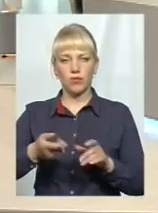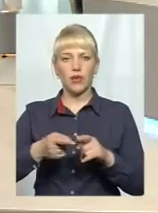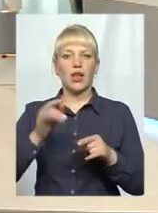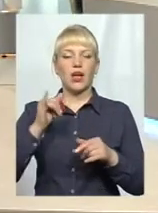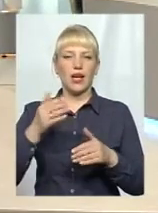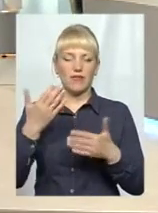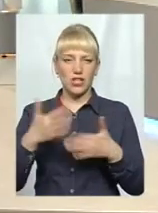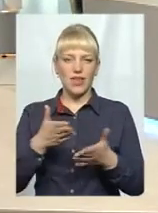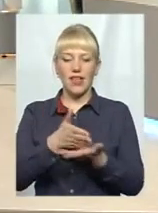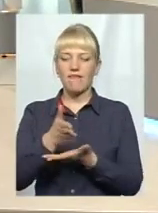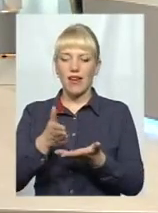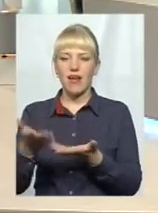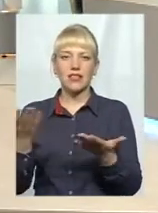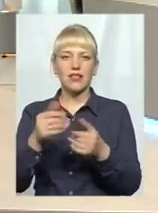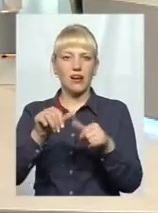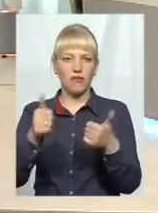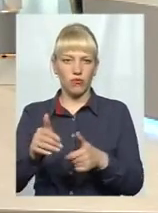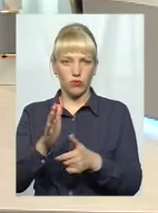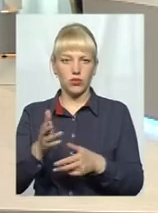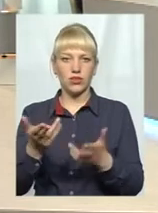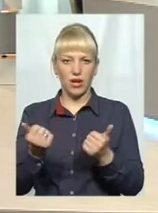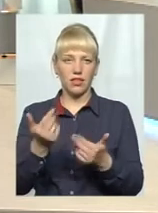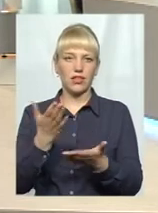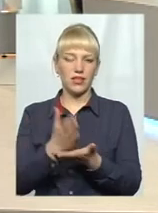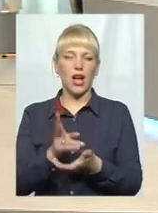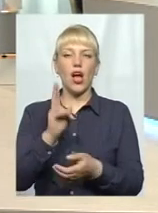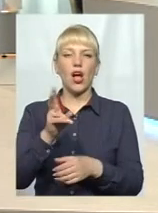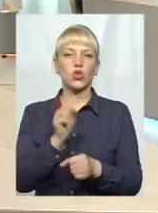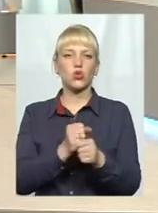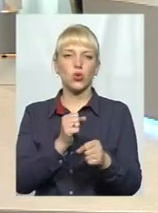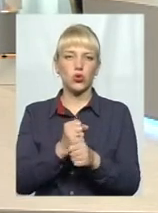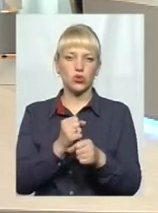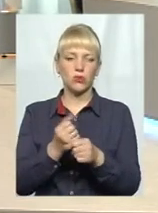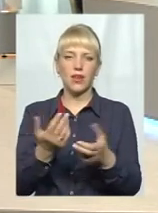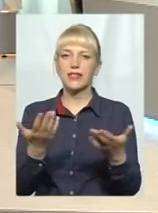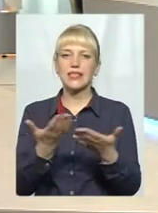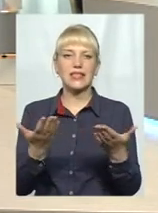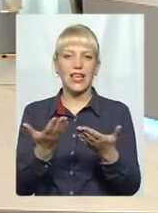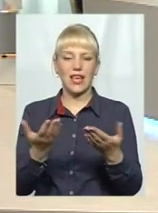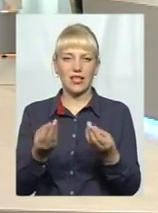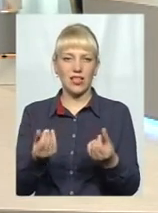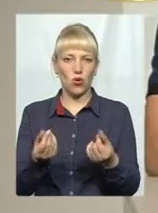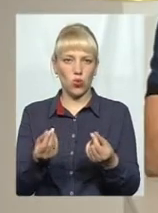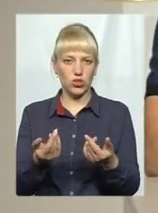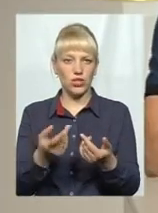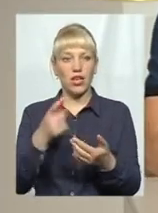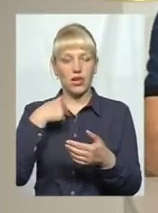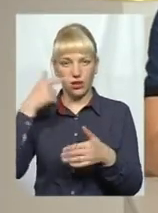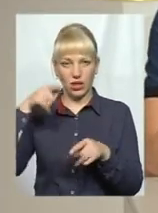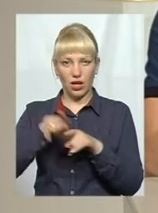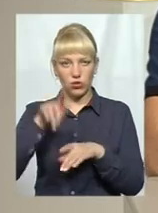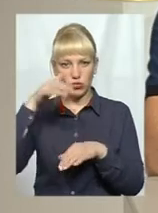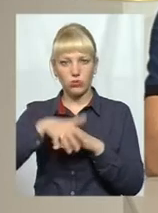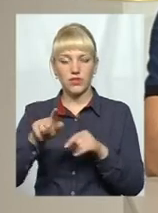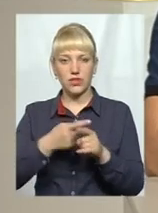типів, так? В мене питання, хто їх розробляв, за які гроші, я так розумію, за бюджетні гроші.